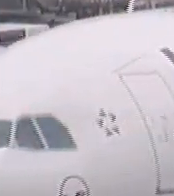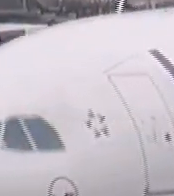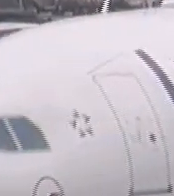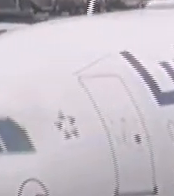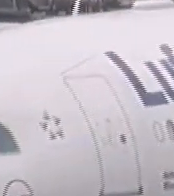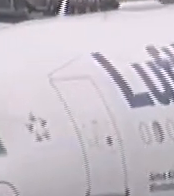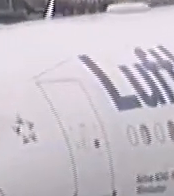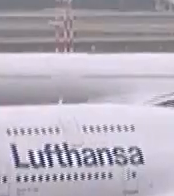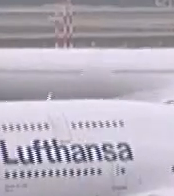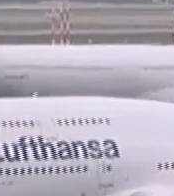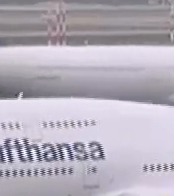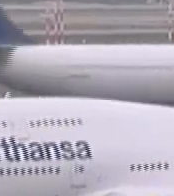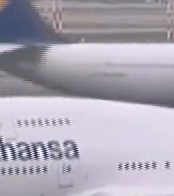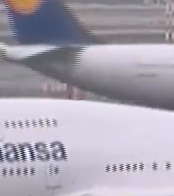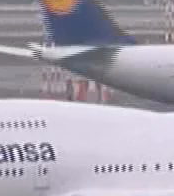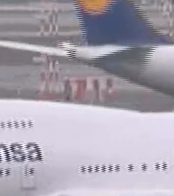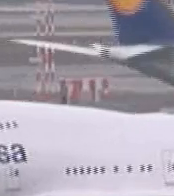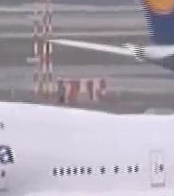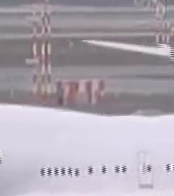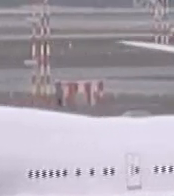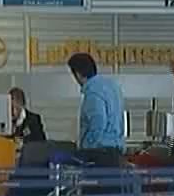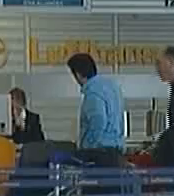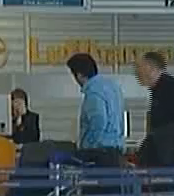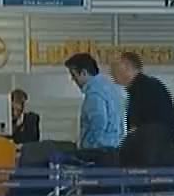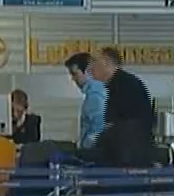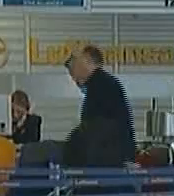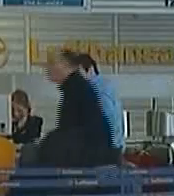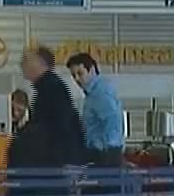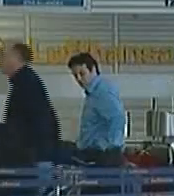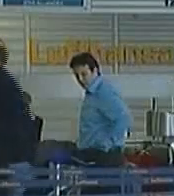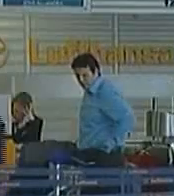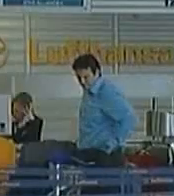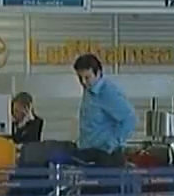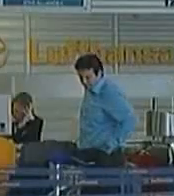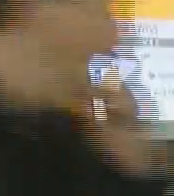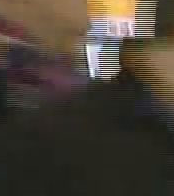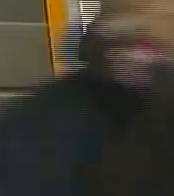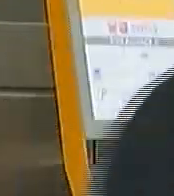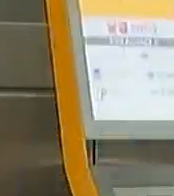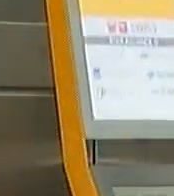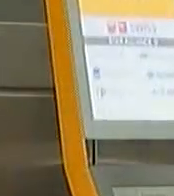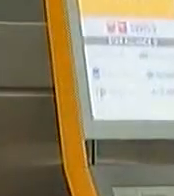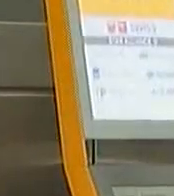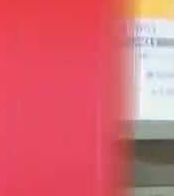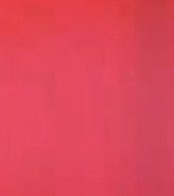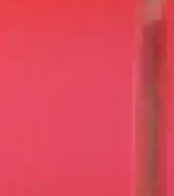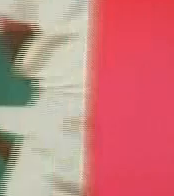Četiri hiljade pilota, a luptkan za u štrajku otkazane na desetine letova. Glavni zakter bezbednosti sigura postao.